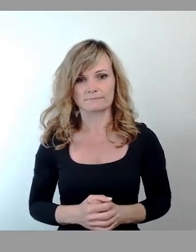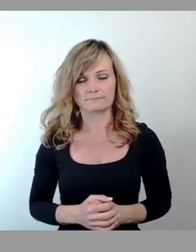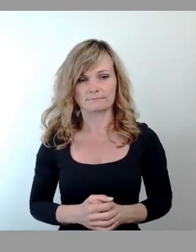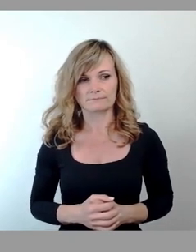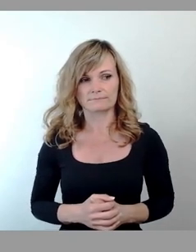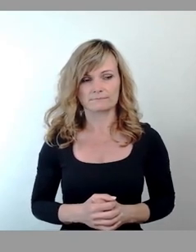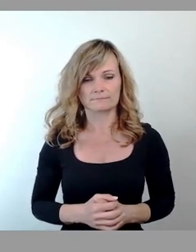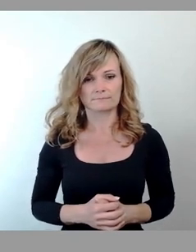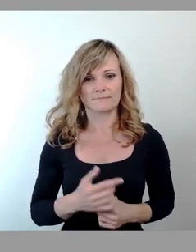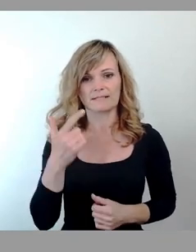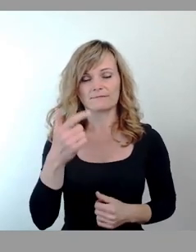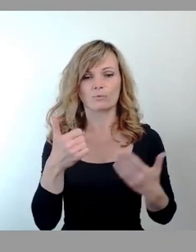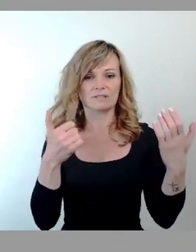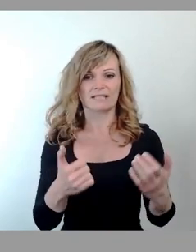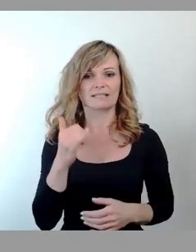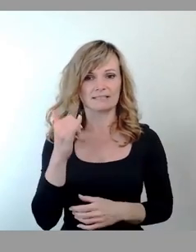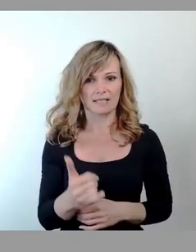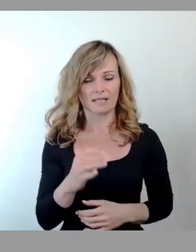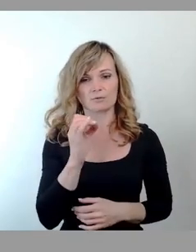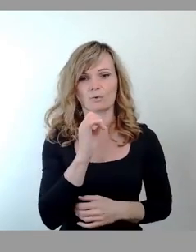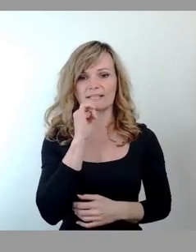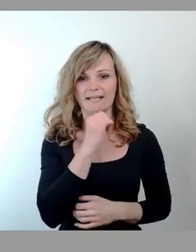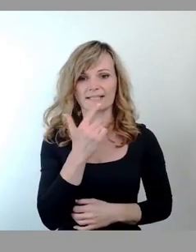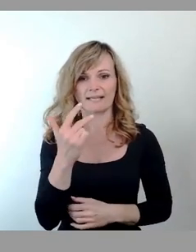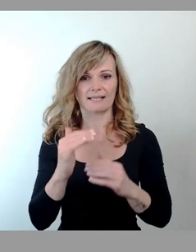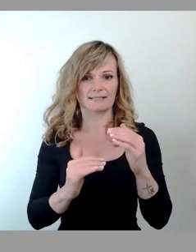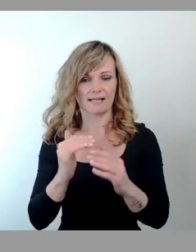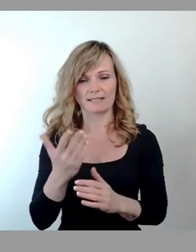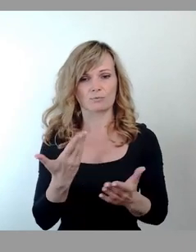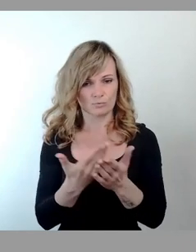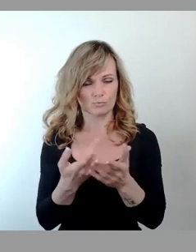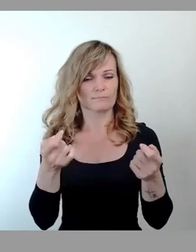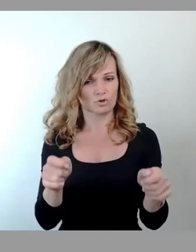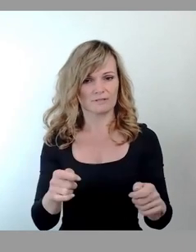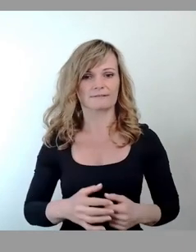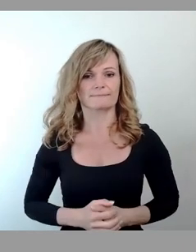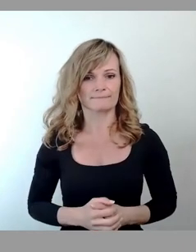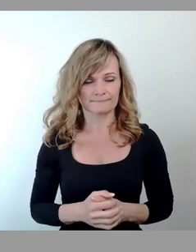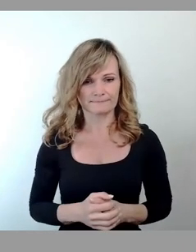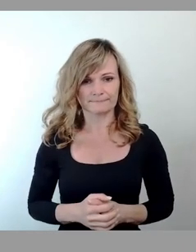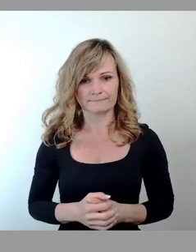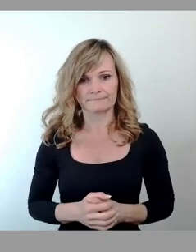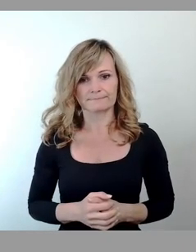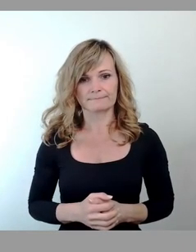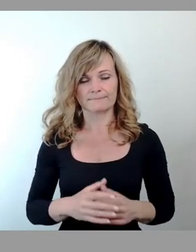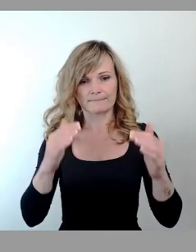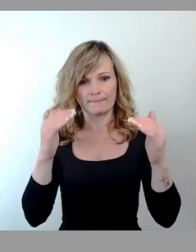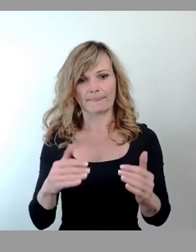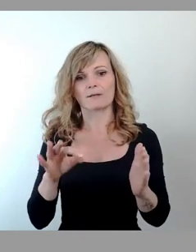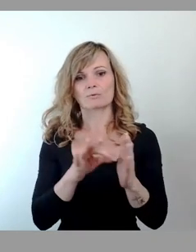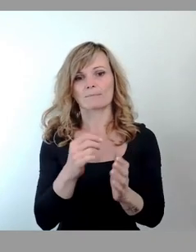62 Ja, 0 Nein, 3 Enthaltung, damit so beschlossen. Top 21